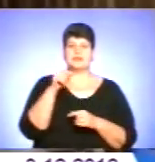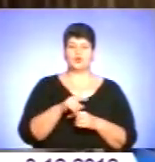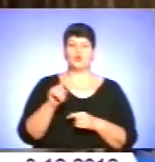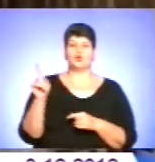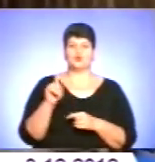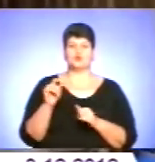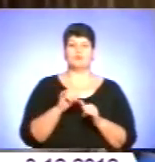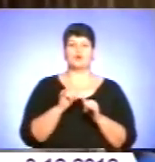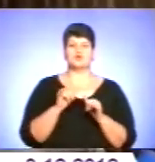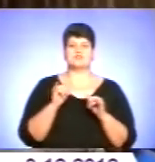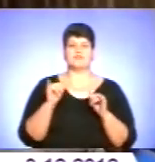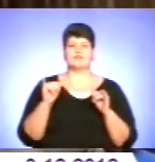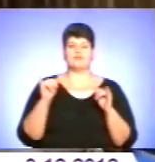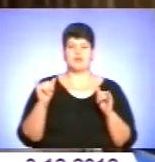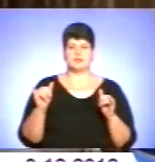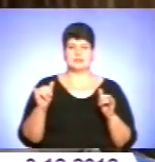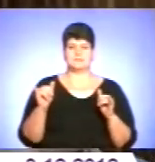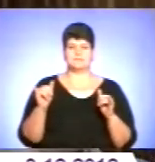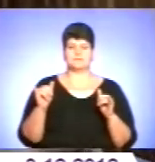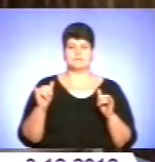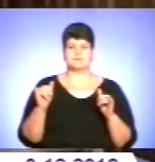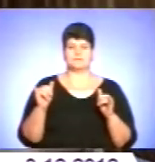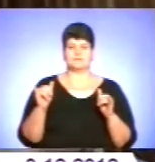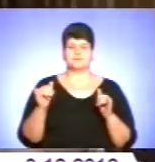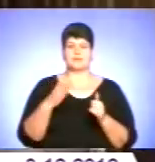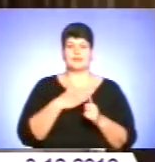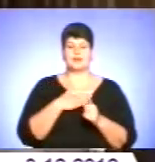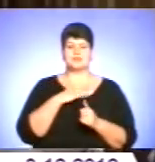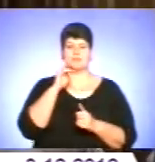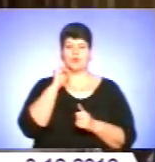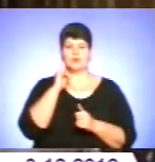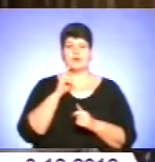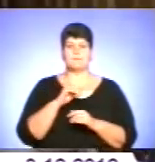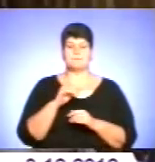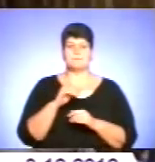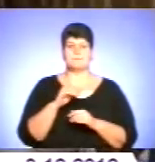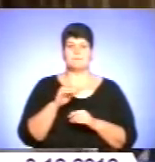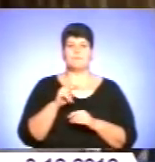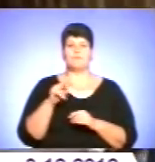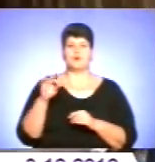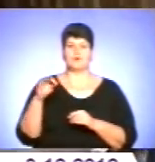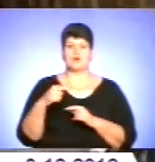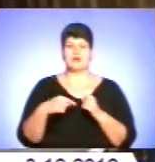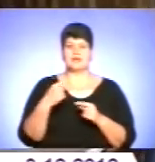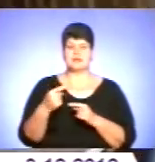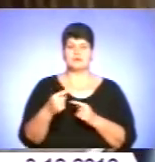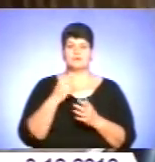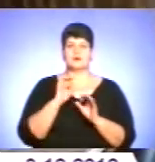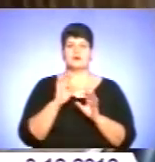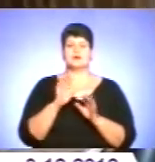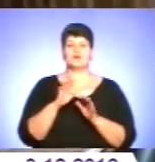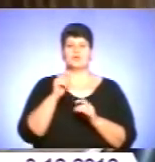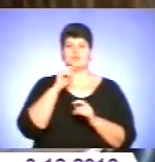розвивати наше молоде покоління, пропагувати твори